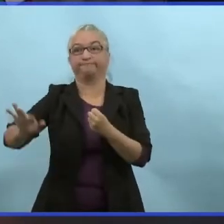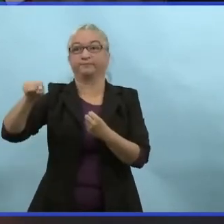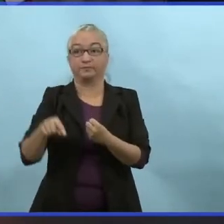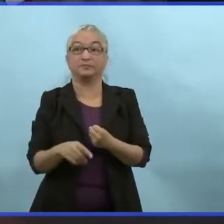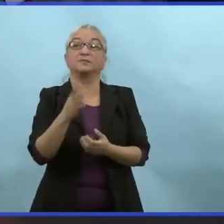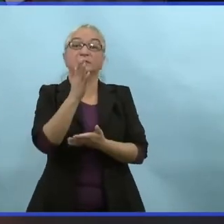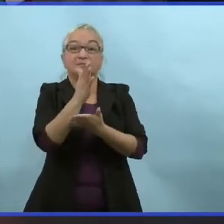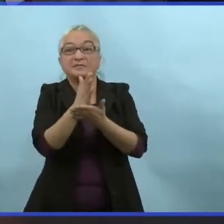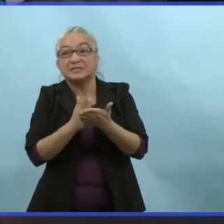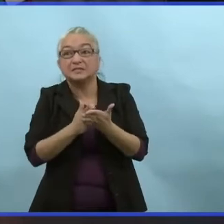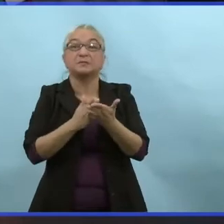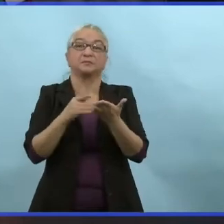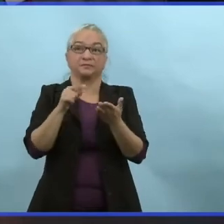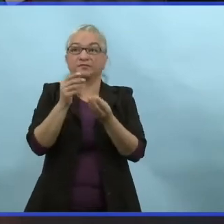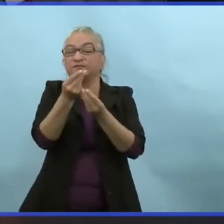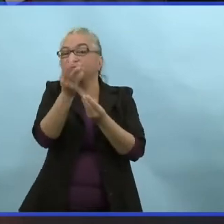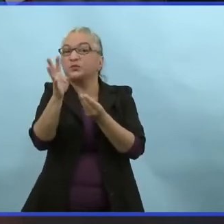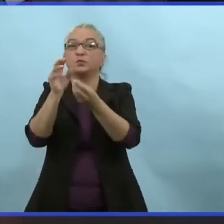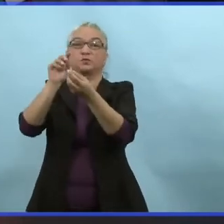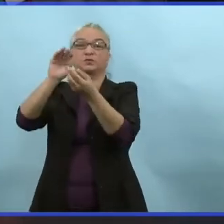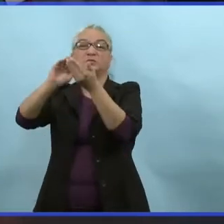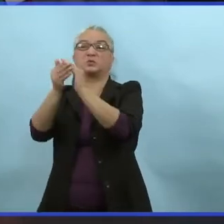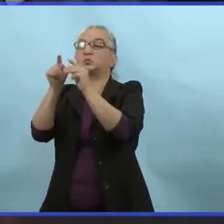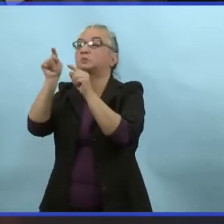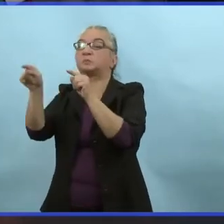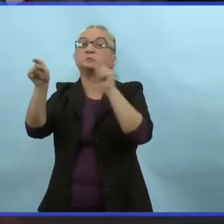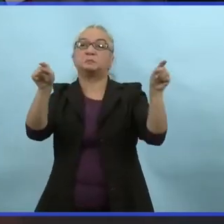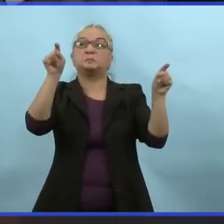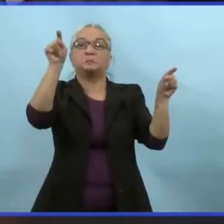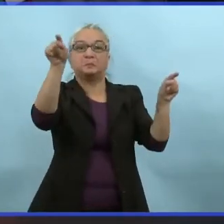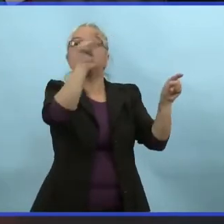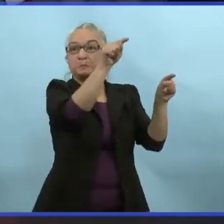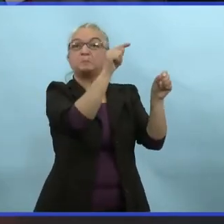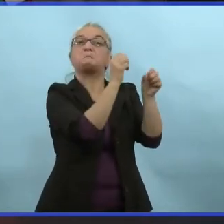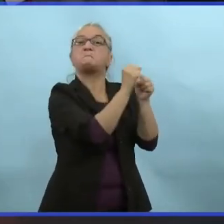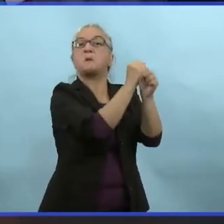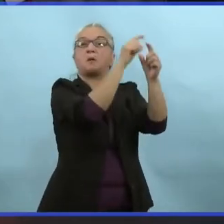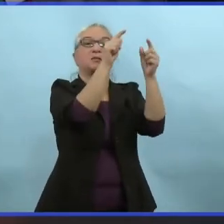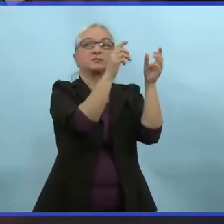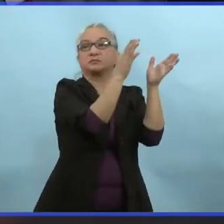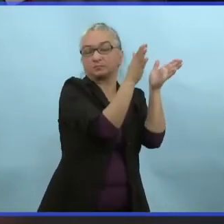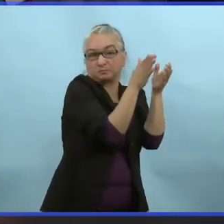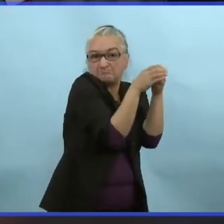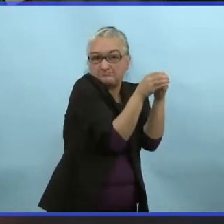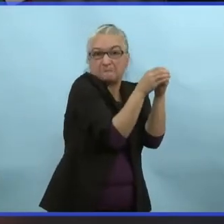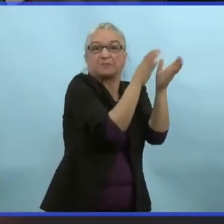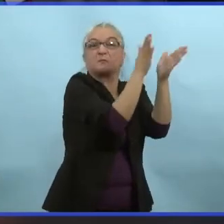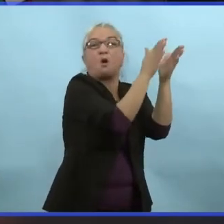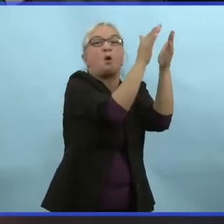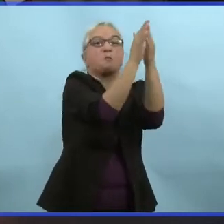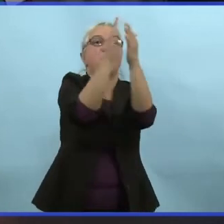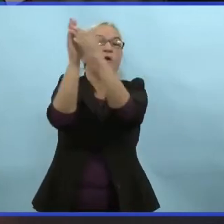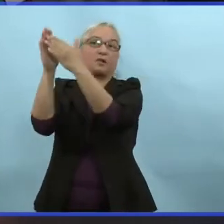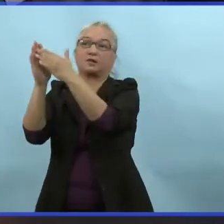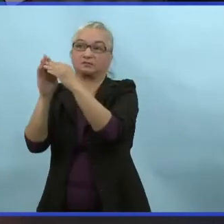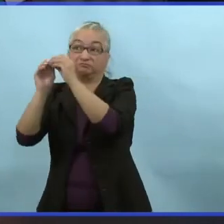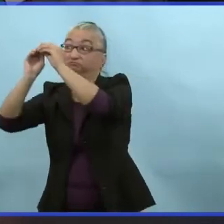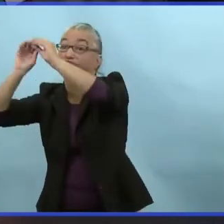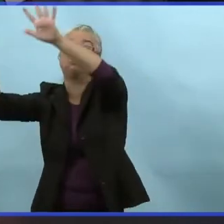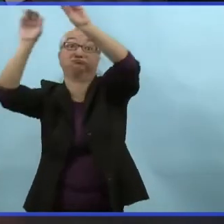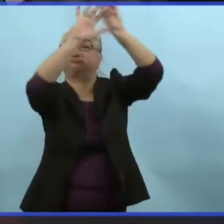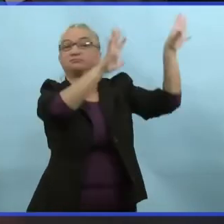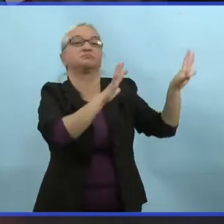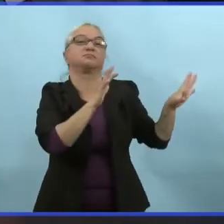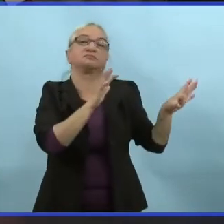On voit ces éclosions dans la santé du nord. C'est ça qui fait augmenter le taux de transmissibilité. Mais il y a de la